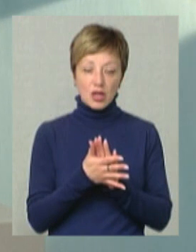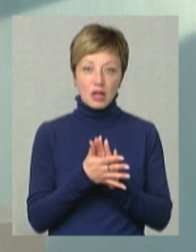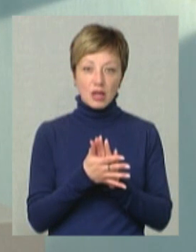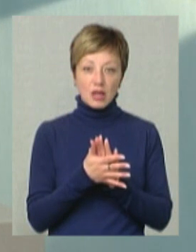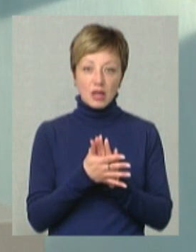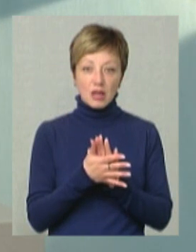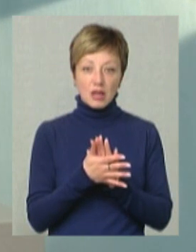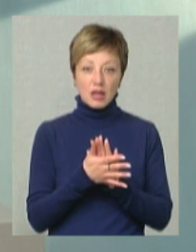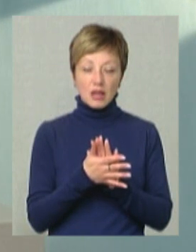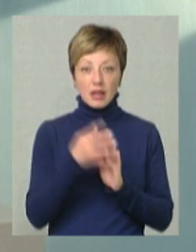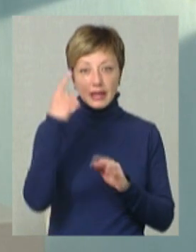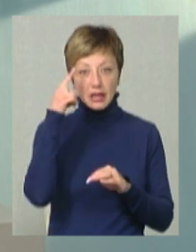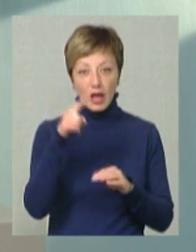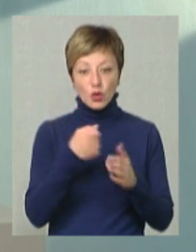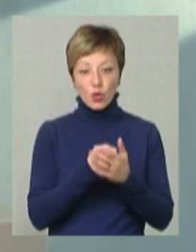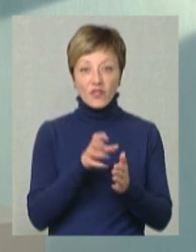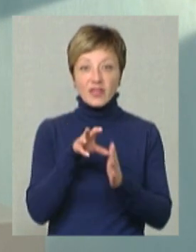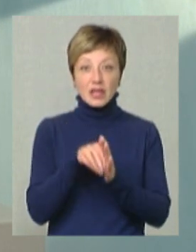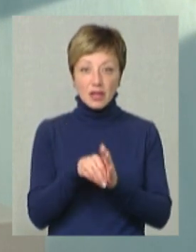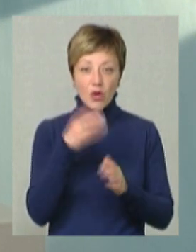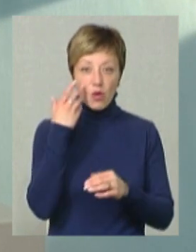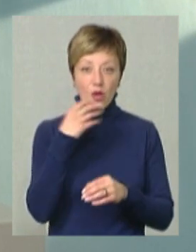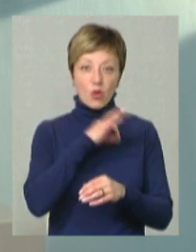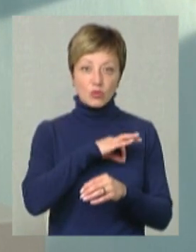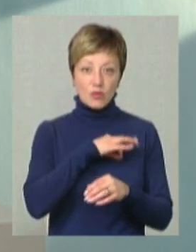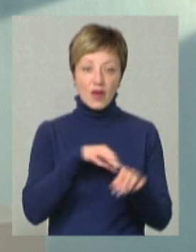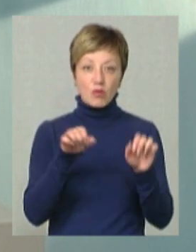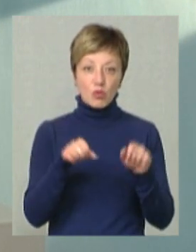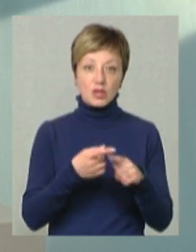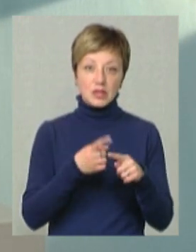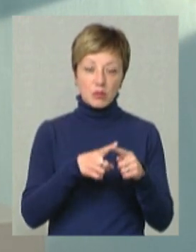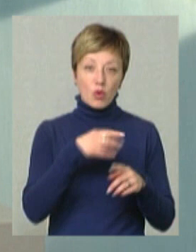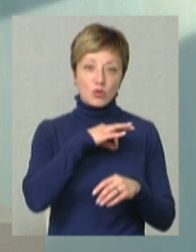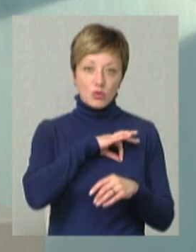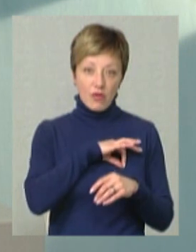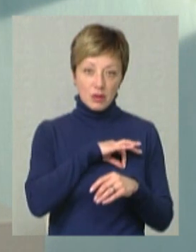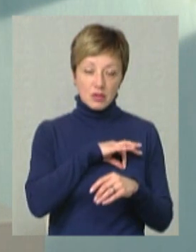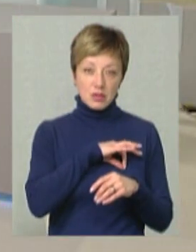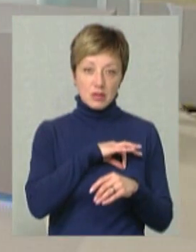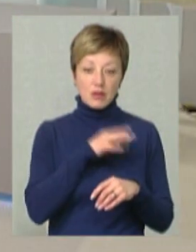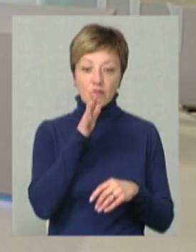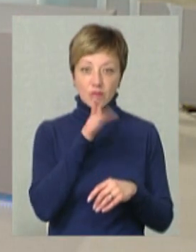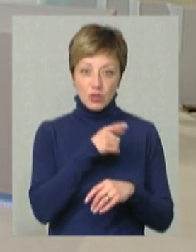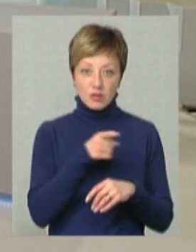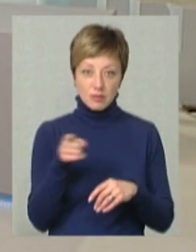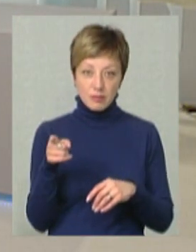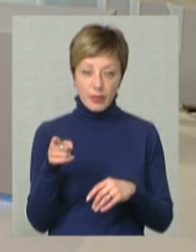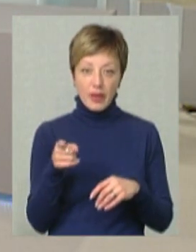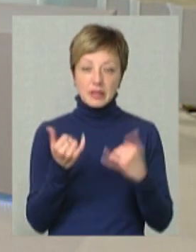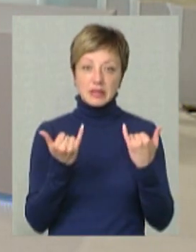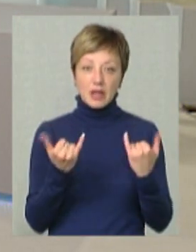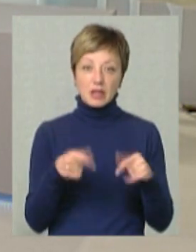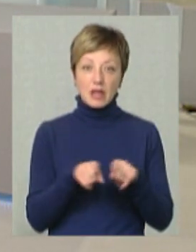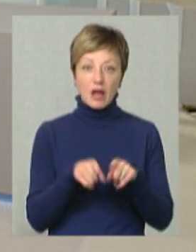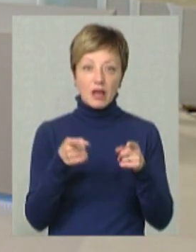ідеї до її втілення, коли вже користувач може цим користуватися, певний час. Зараз